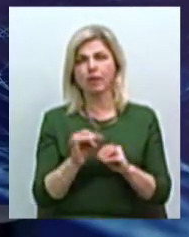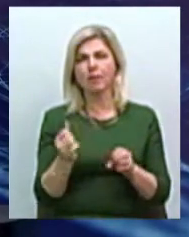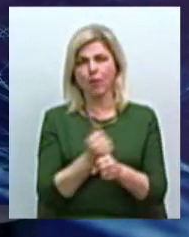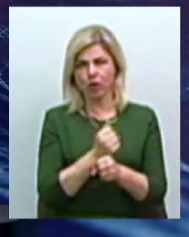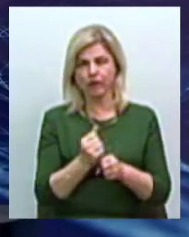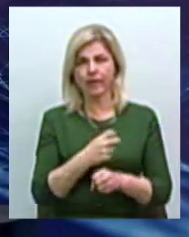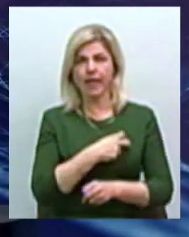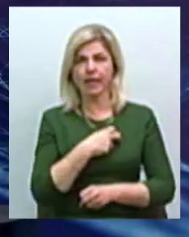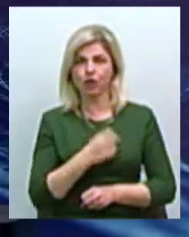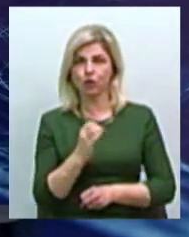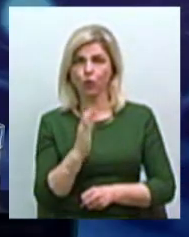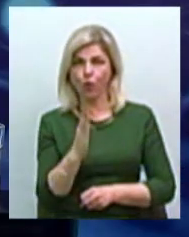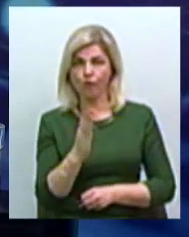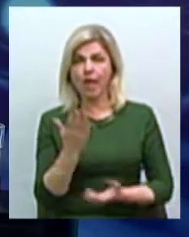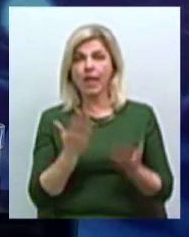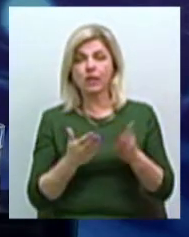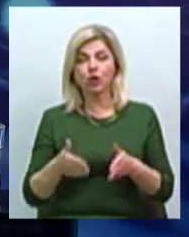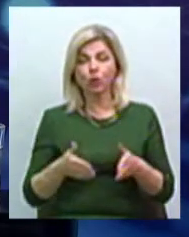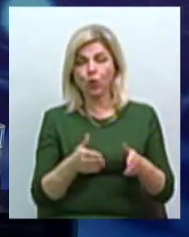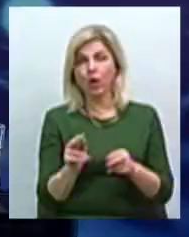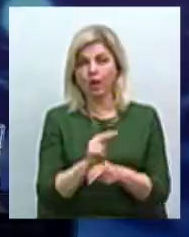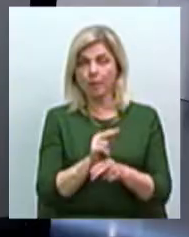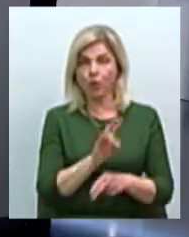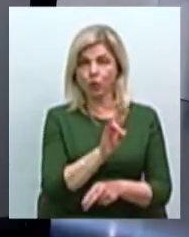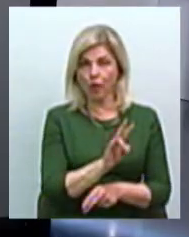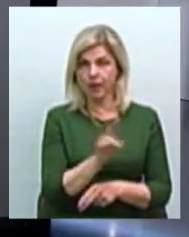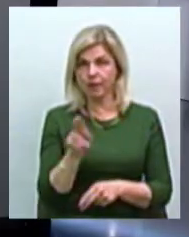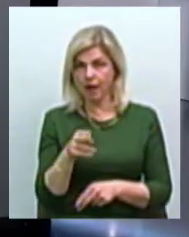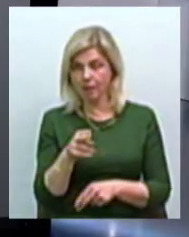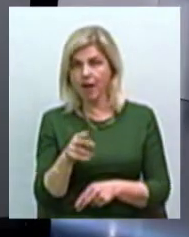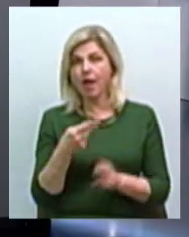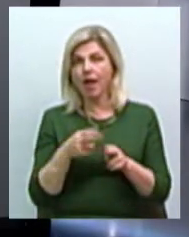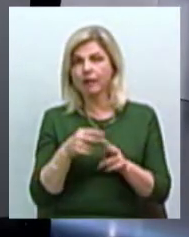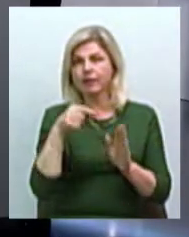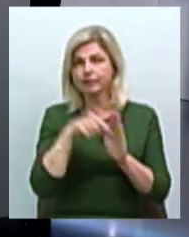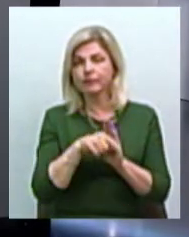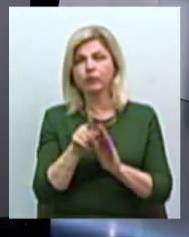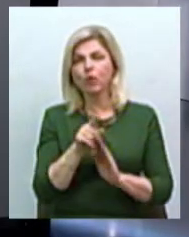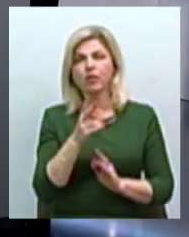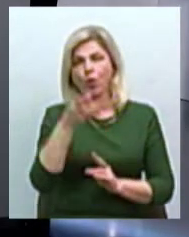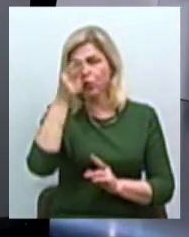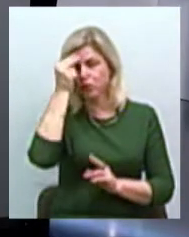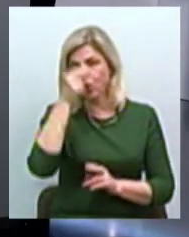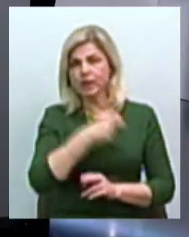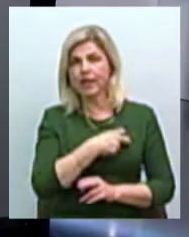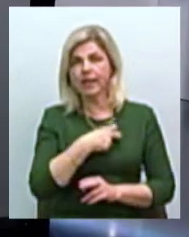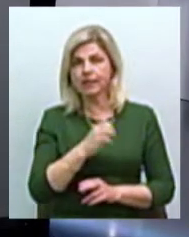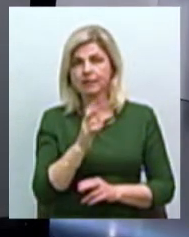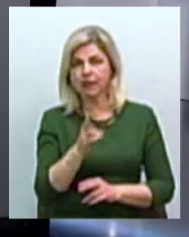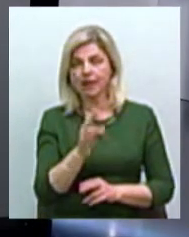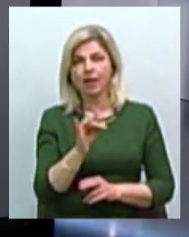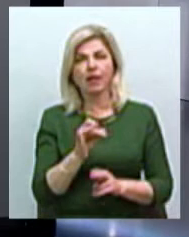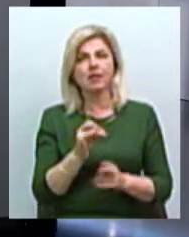якщо у нас дорога ремонтирується в ноябре-декабре, це говорить про те, що у нас утренний риск і приймають таке управління